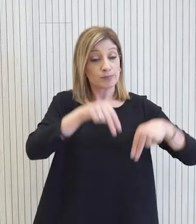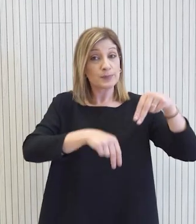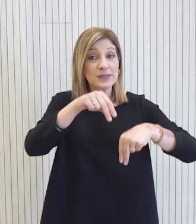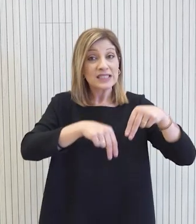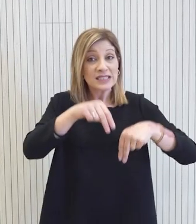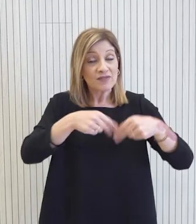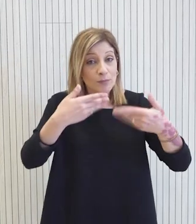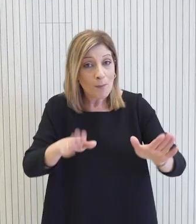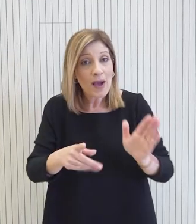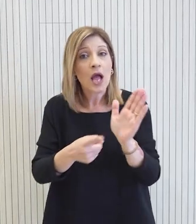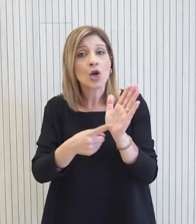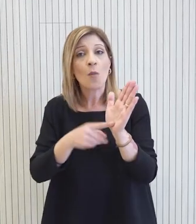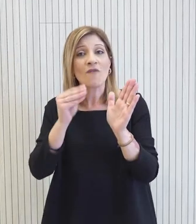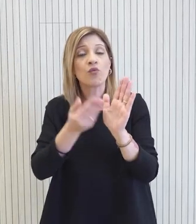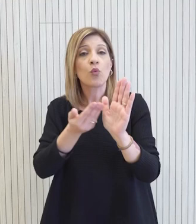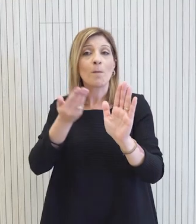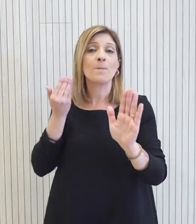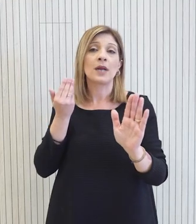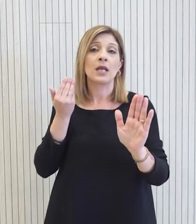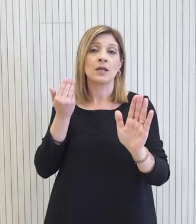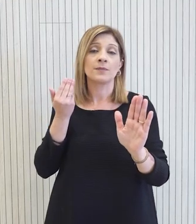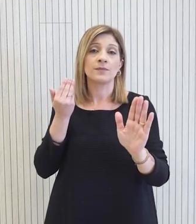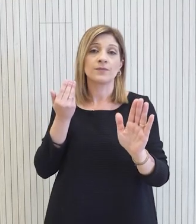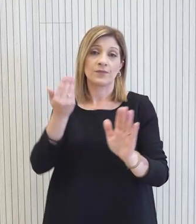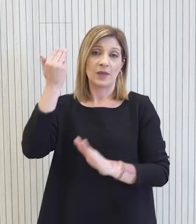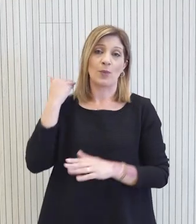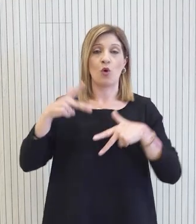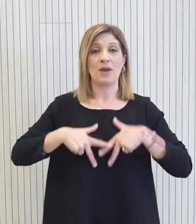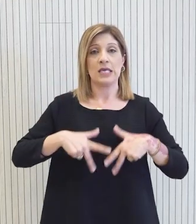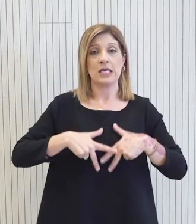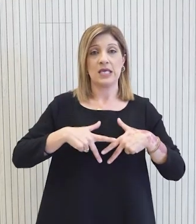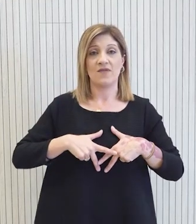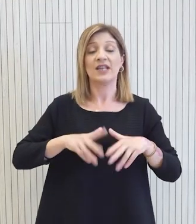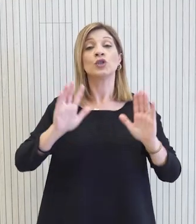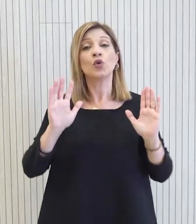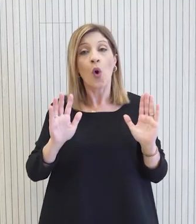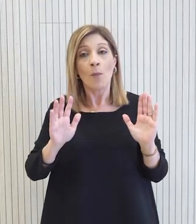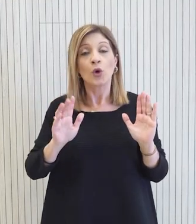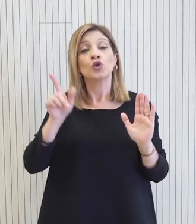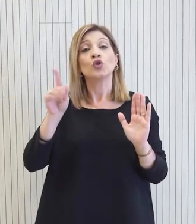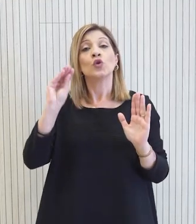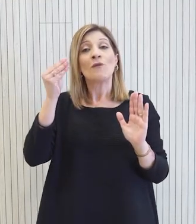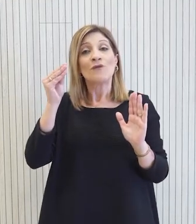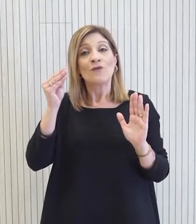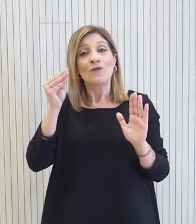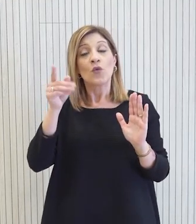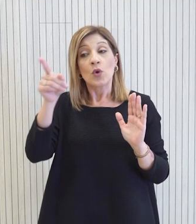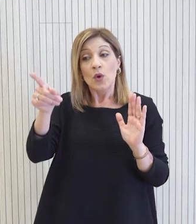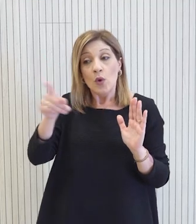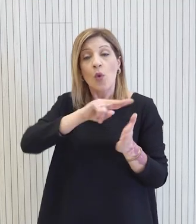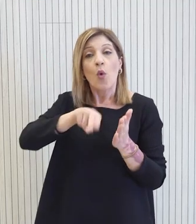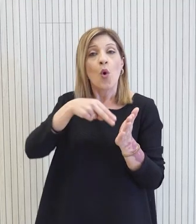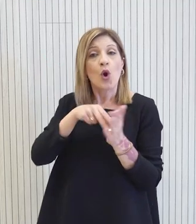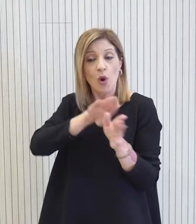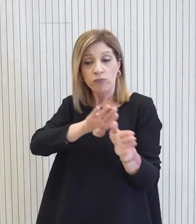από την ολομέλεια της νομοθετικής εξουσίας πριν από την προηγούμενη διακυβέρνηση. Είναι όμως η εκτελεστική εξουσία που κλείθηκε να έχει αυτόν τον